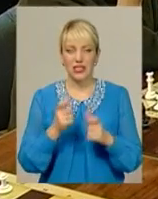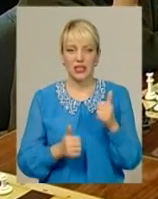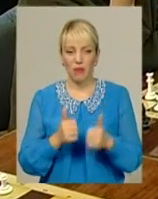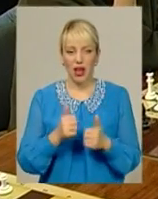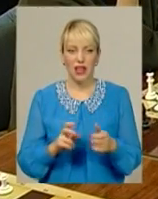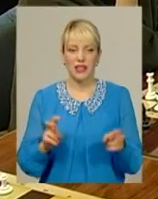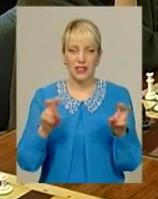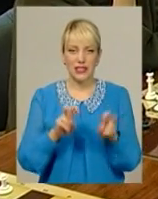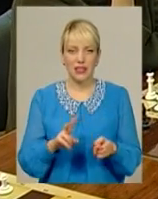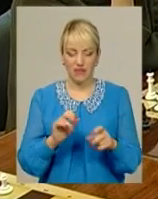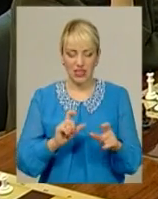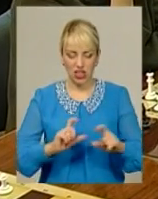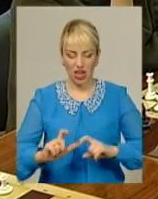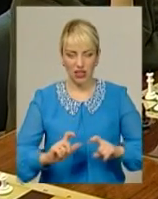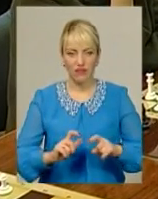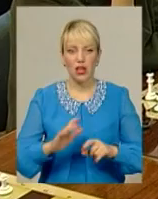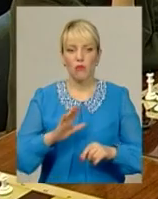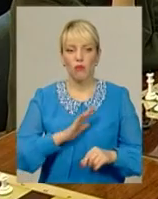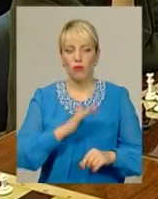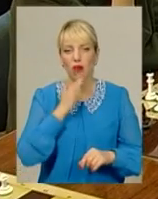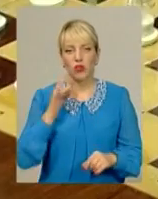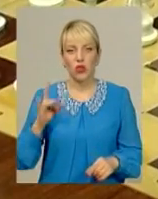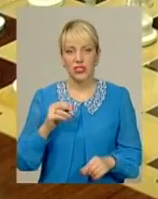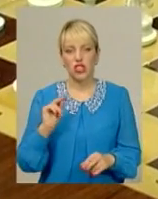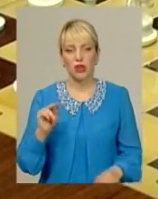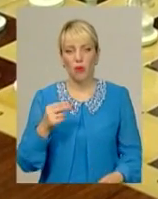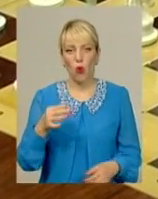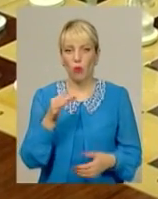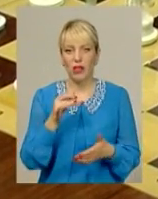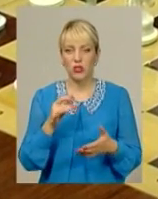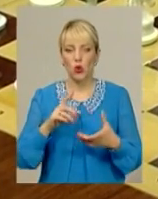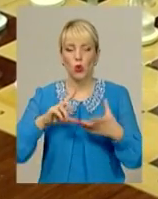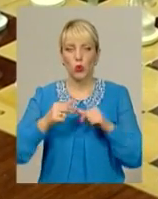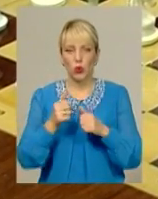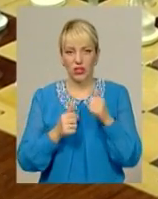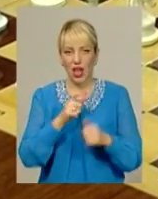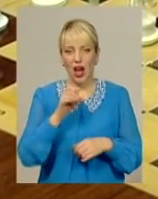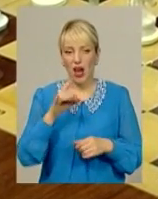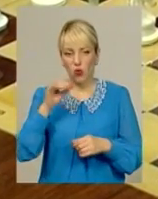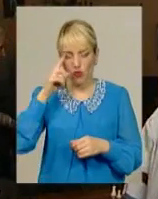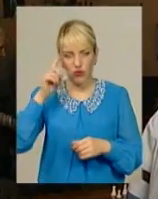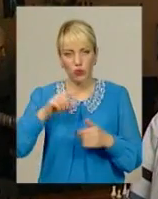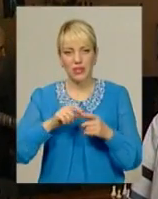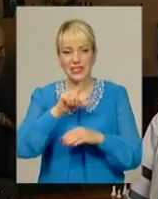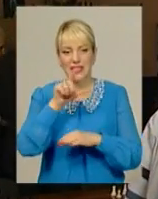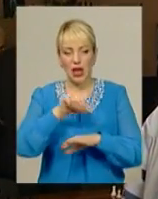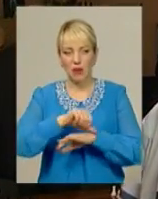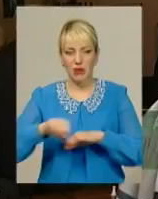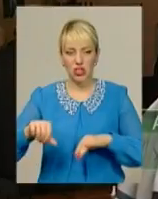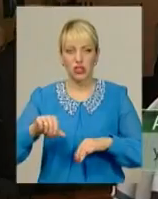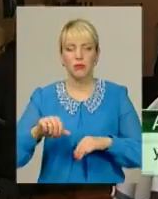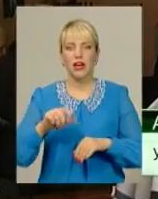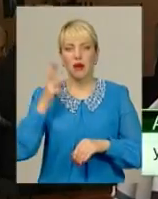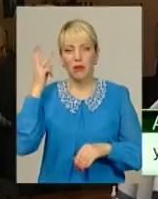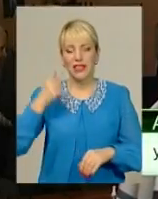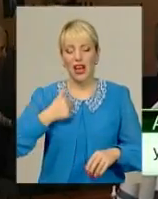шахівницю. Пригадує, неодноразово ставав чемпіоном обласного турніру. Відомий Анатолій Харьков і за межами Хмельниччини. Я чемпіон України